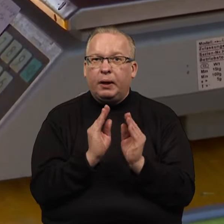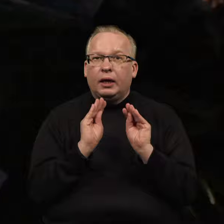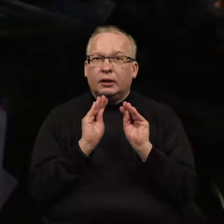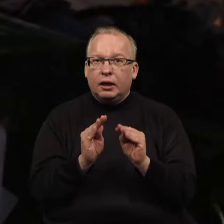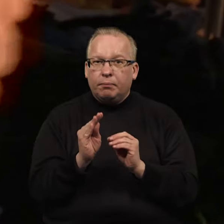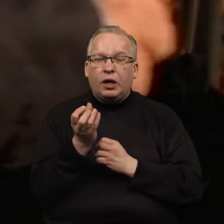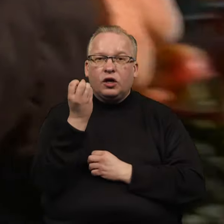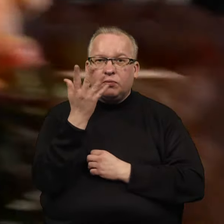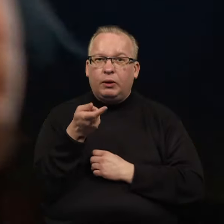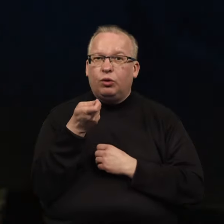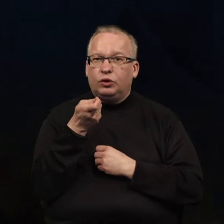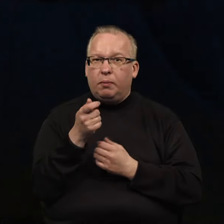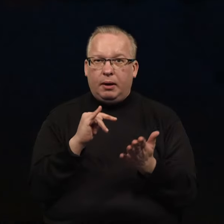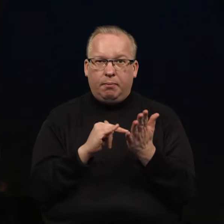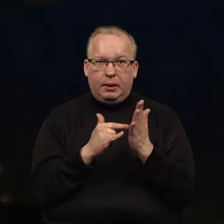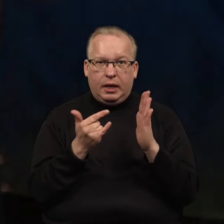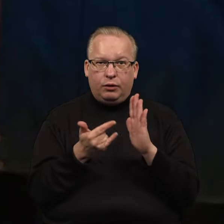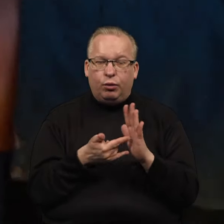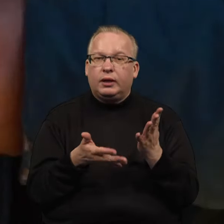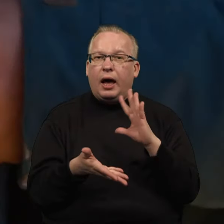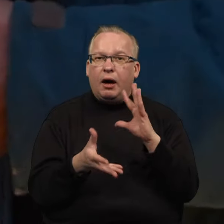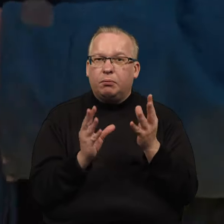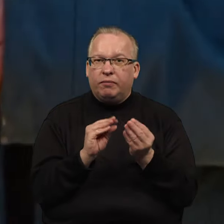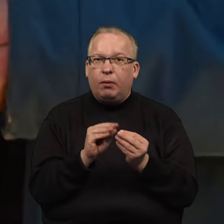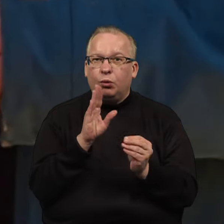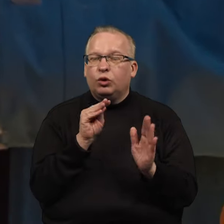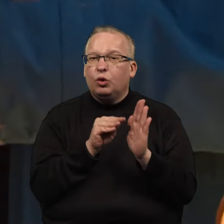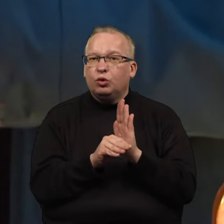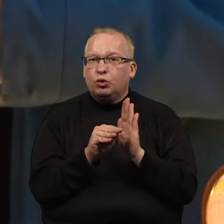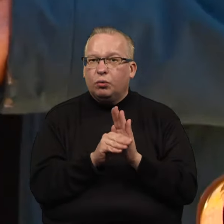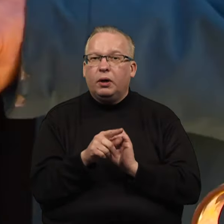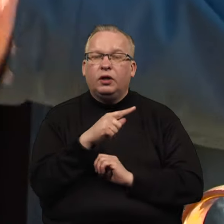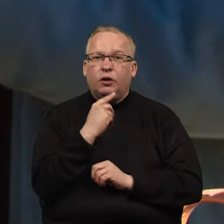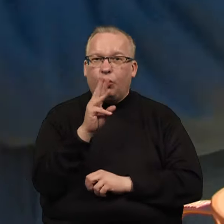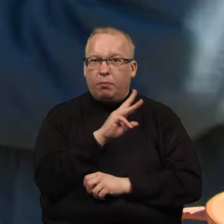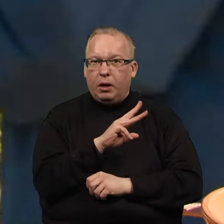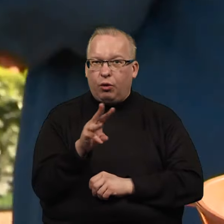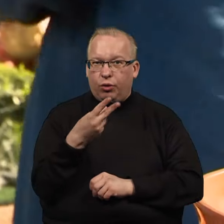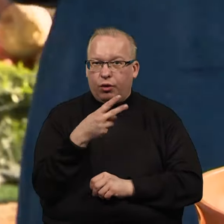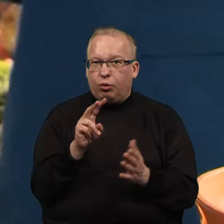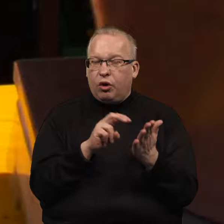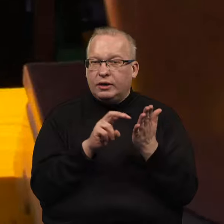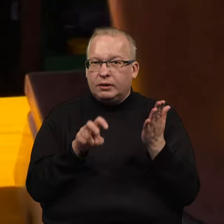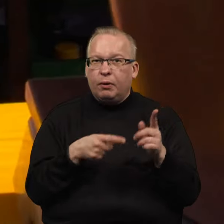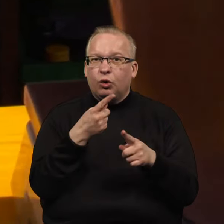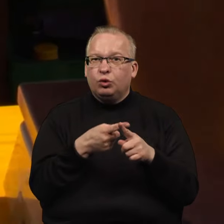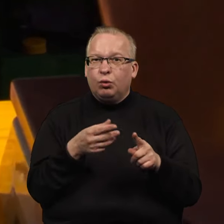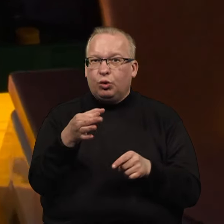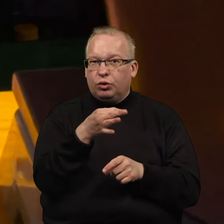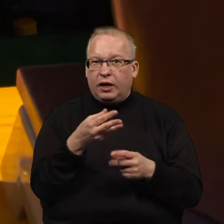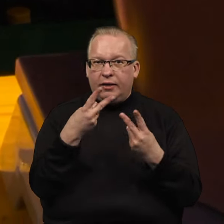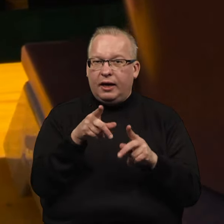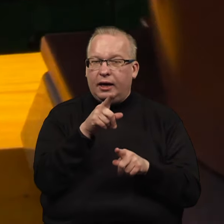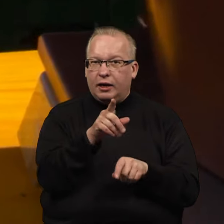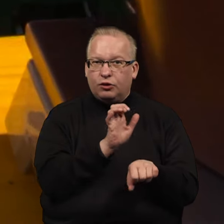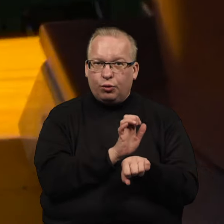maniuosios kasos aparatus. Planuojama, kad apvalinant bus sutaupytas ne vienas milijonas eurų, nes atsisakius smulkių monetų nebereikės jų